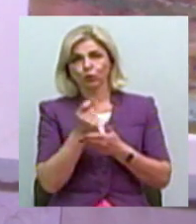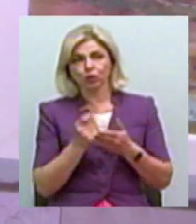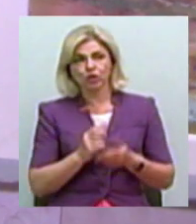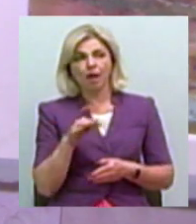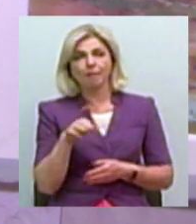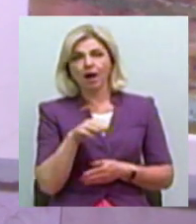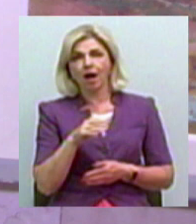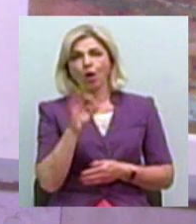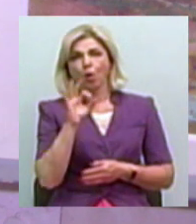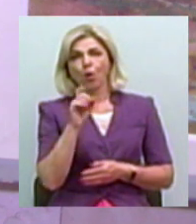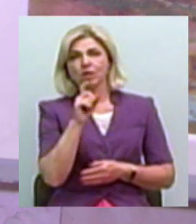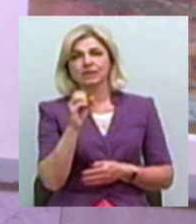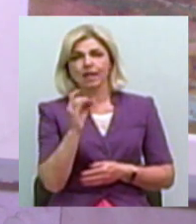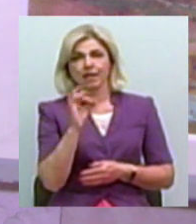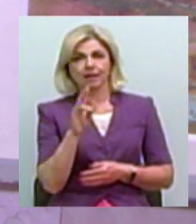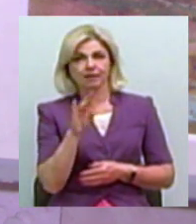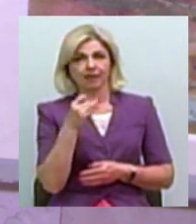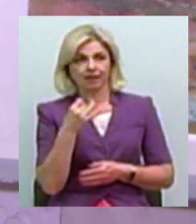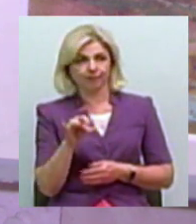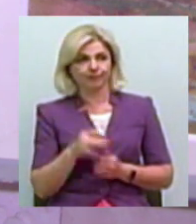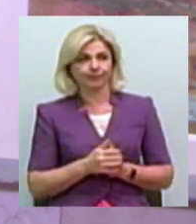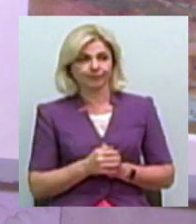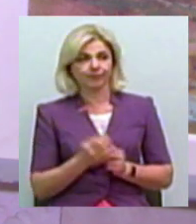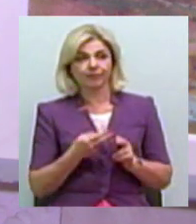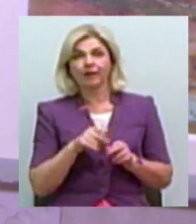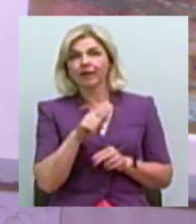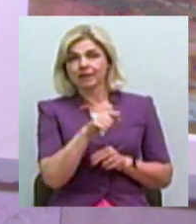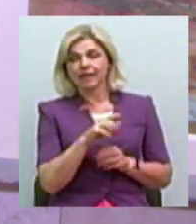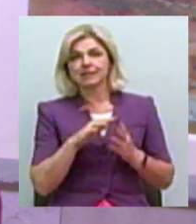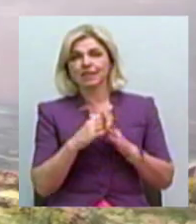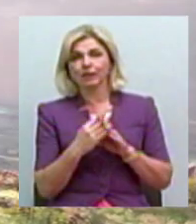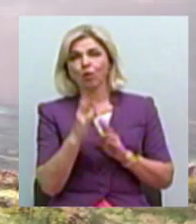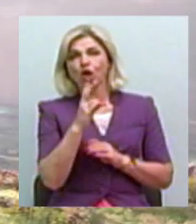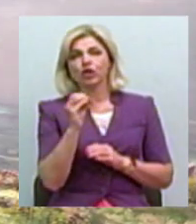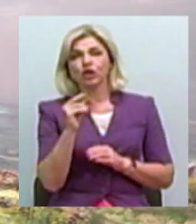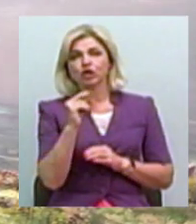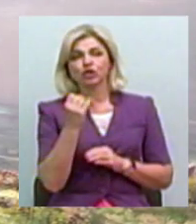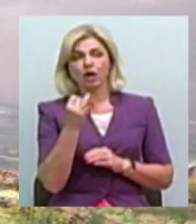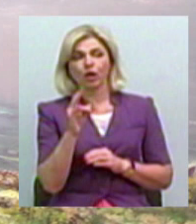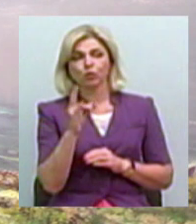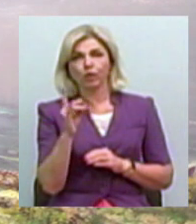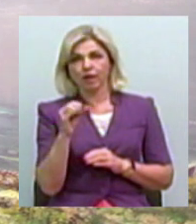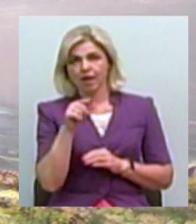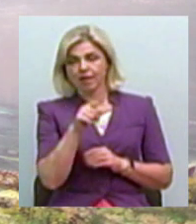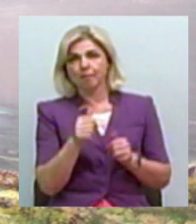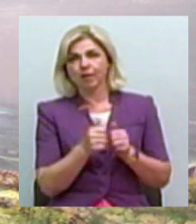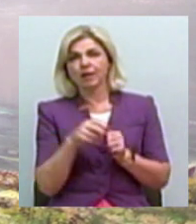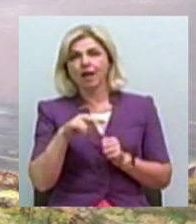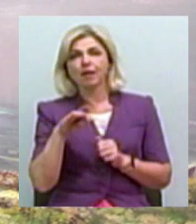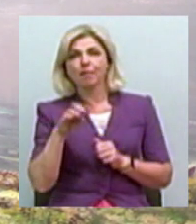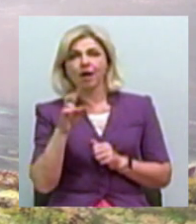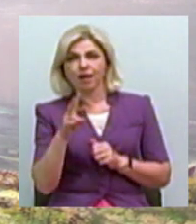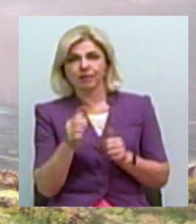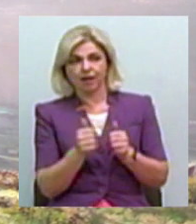Оце село Нечайно. Нечайно, це такий ліман, там він підходить, аж біля дороги